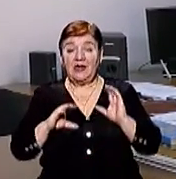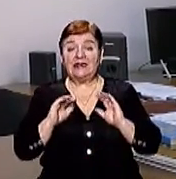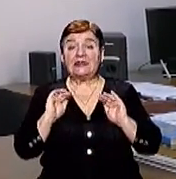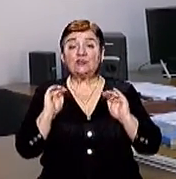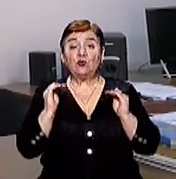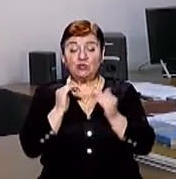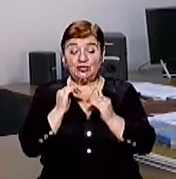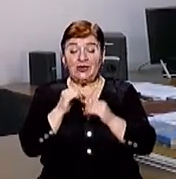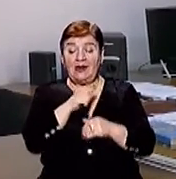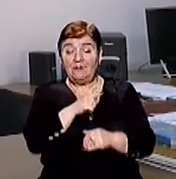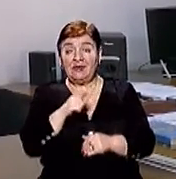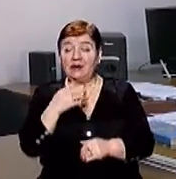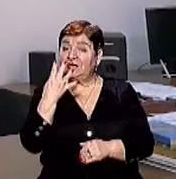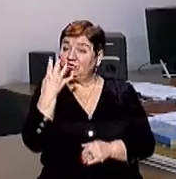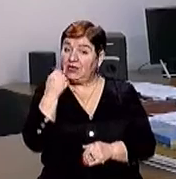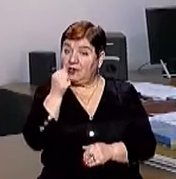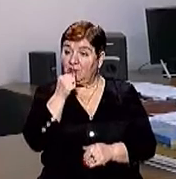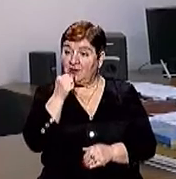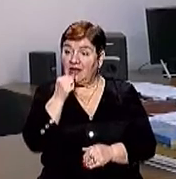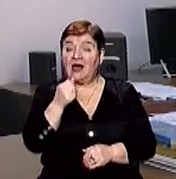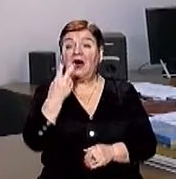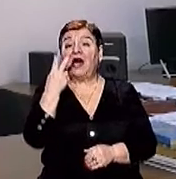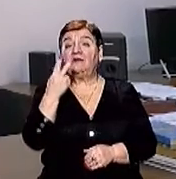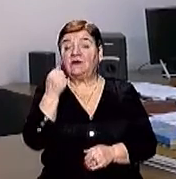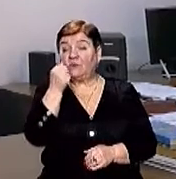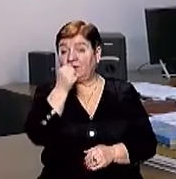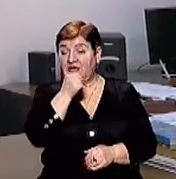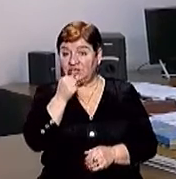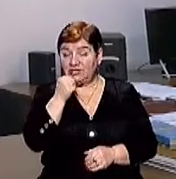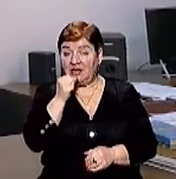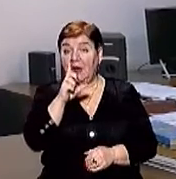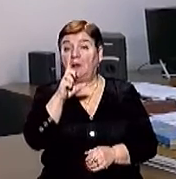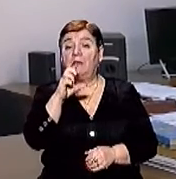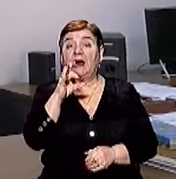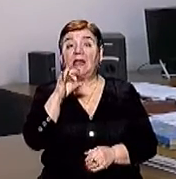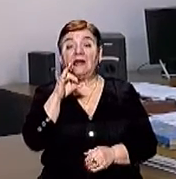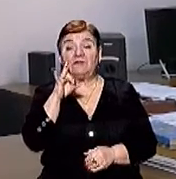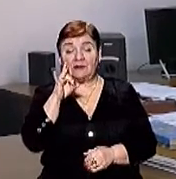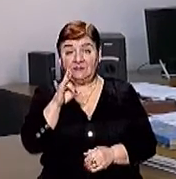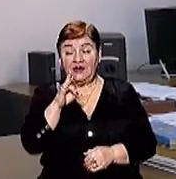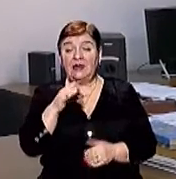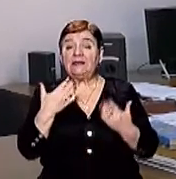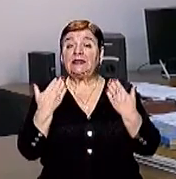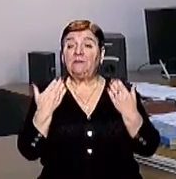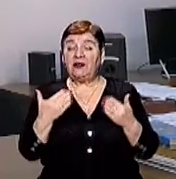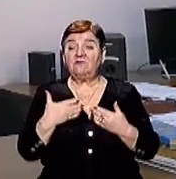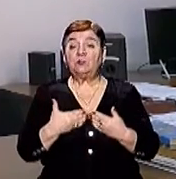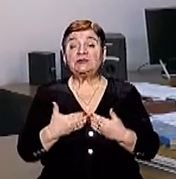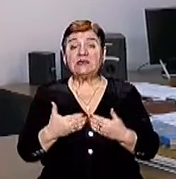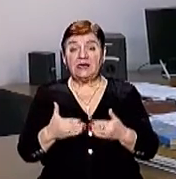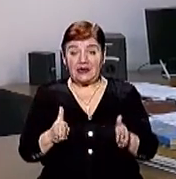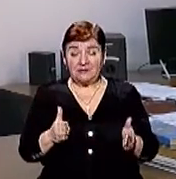бакалаврад Не на 4 роки, а на дворічний скорочений бакалаврад Тепер вже випускники цього